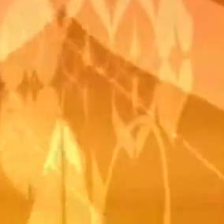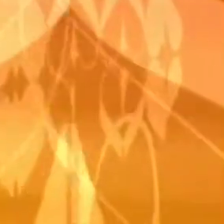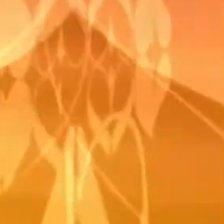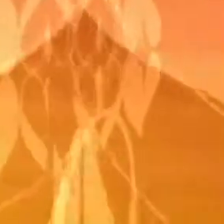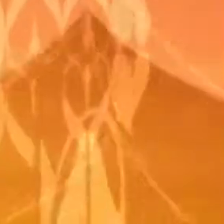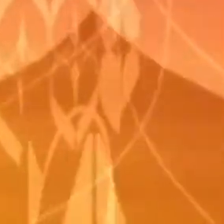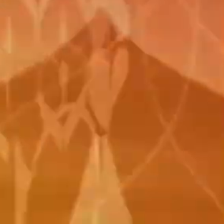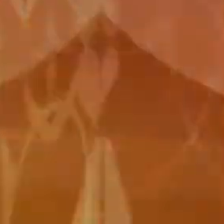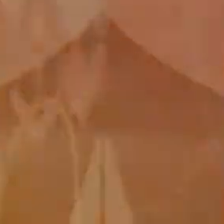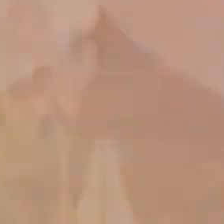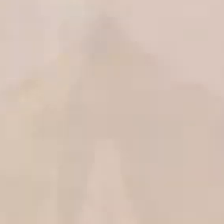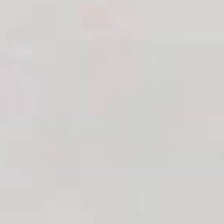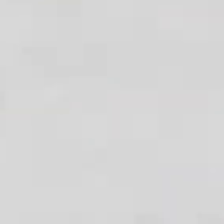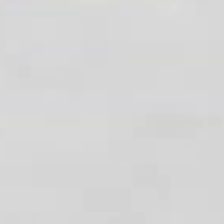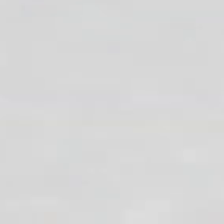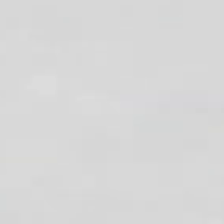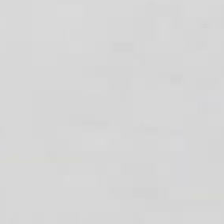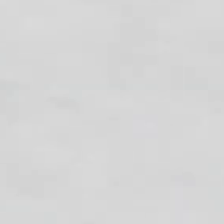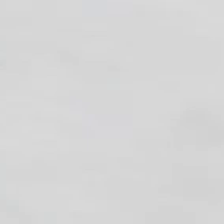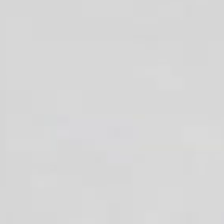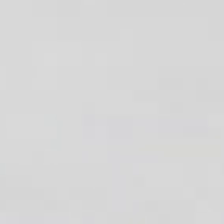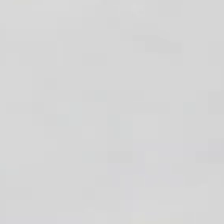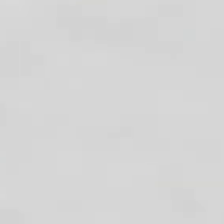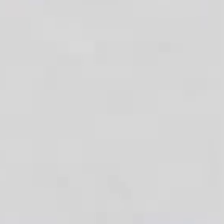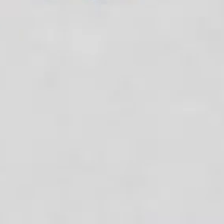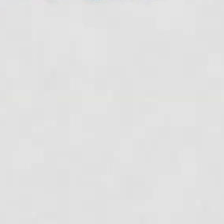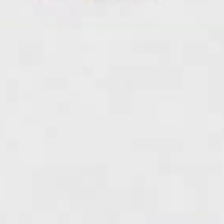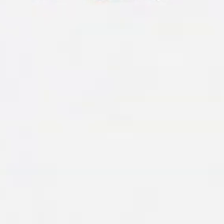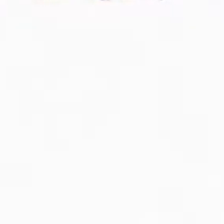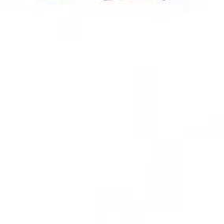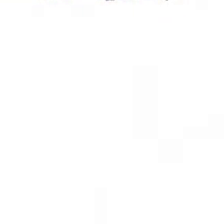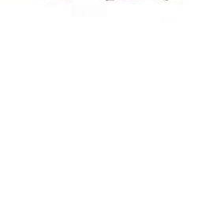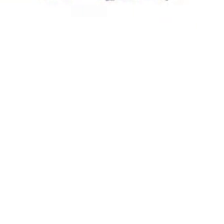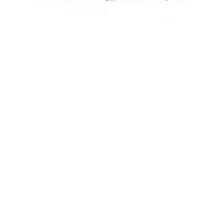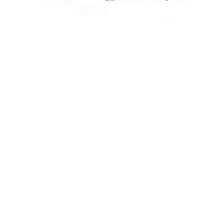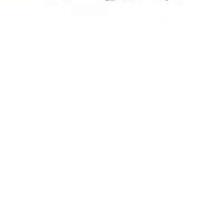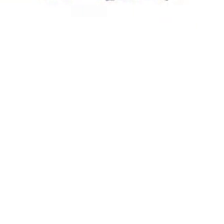Titulky vytvořil Jirka Kováč www